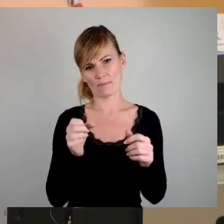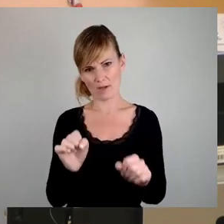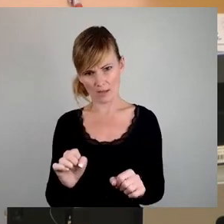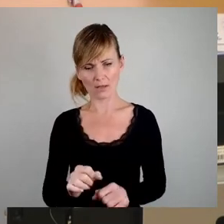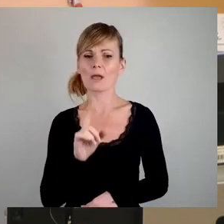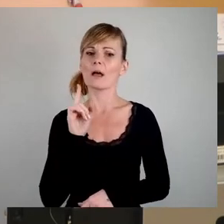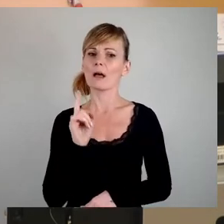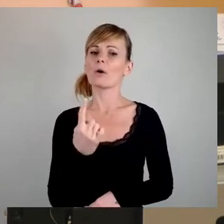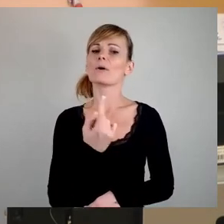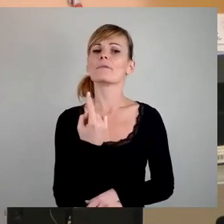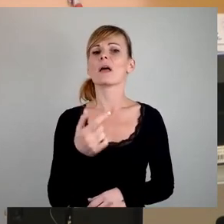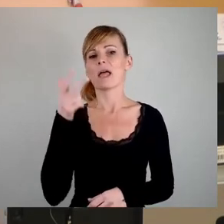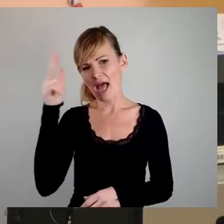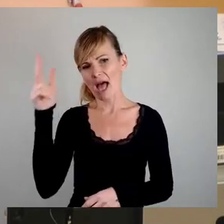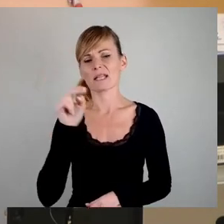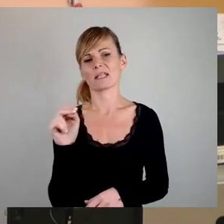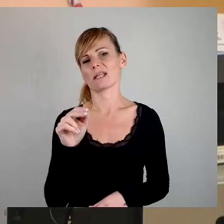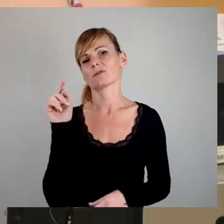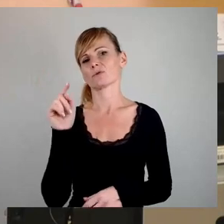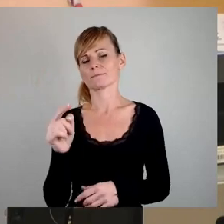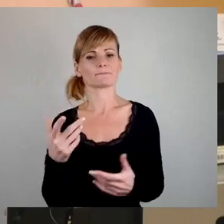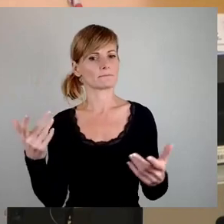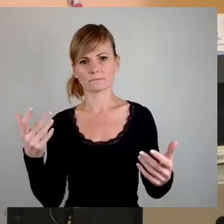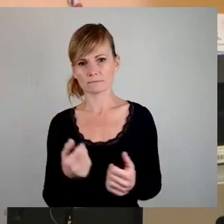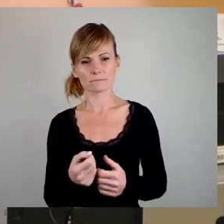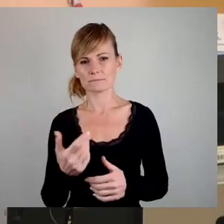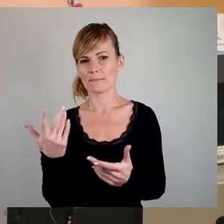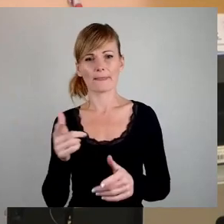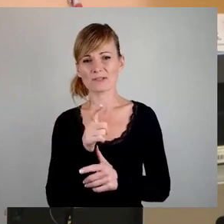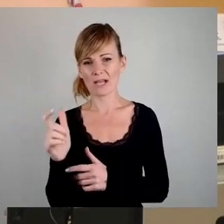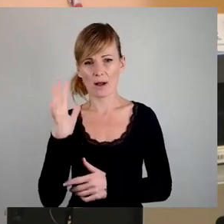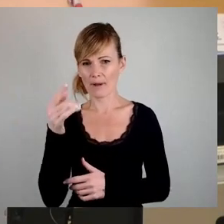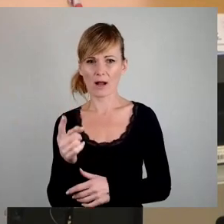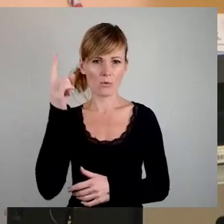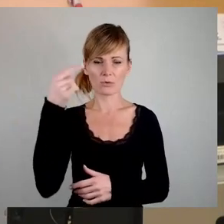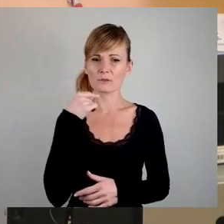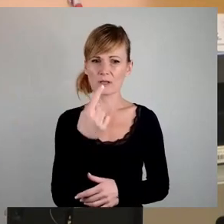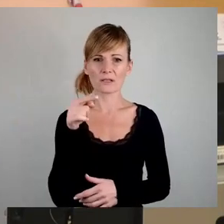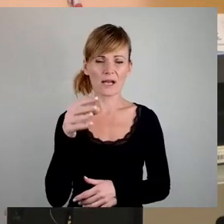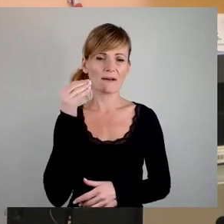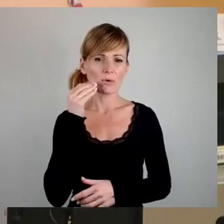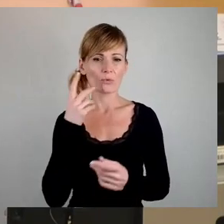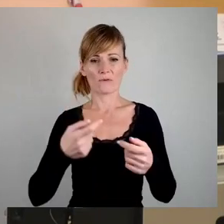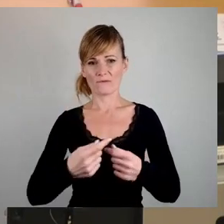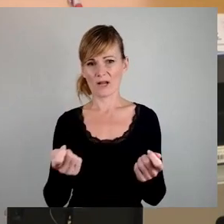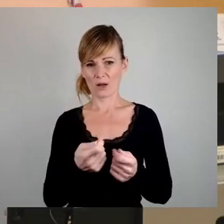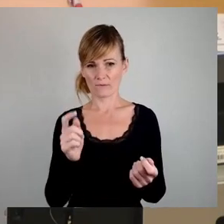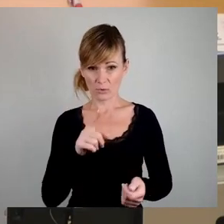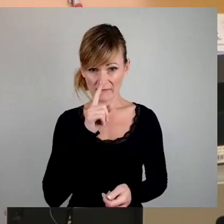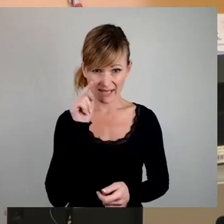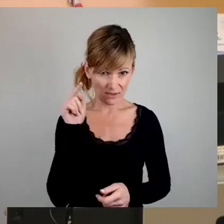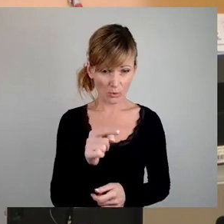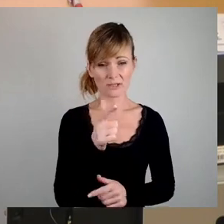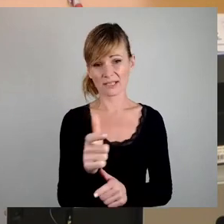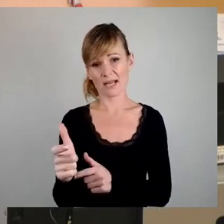auch, Herr Nitsche, na wir können in den Jägerpark hochgehen, da sagen sie, da sollen dann Wohnungen verkauft werden, wenn dort mal am Jägerpark, die ihren